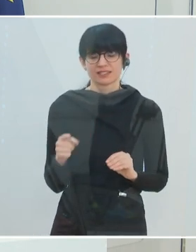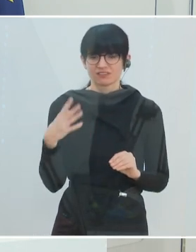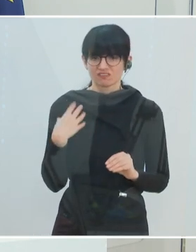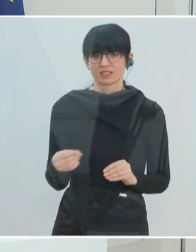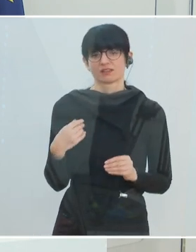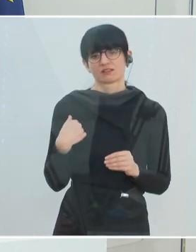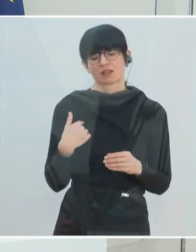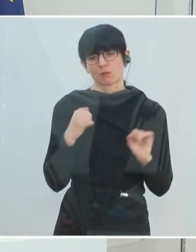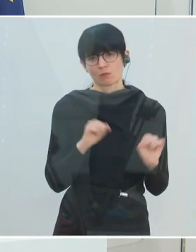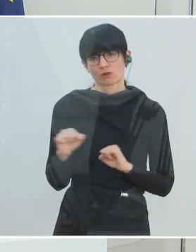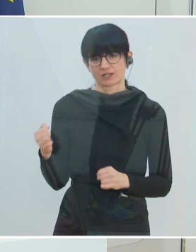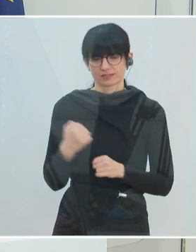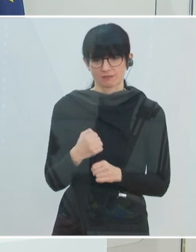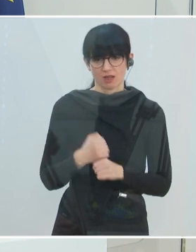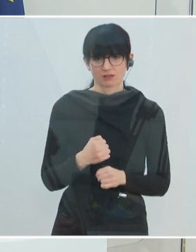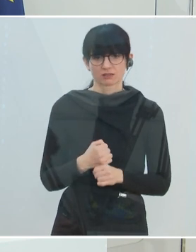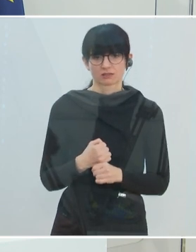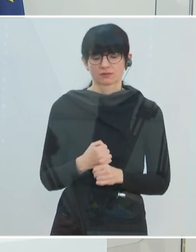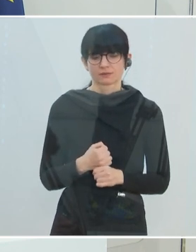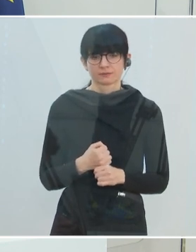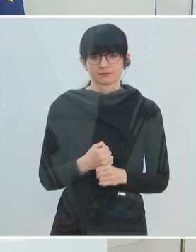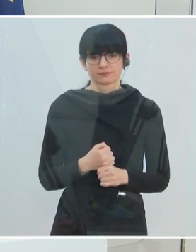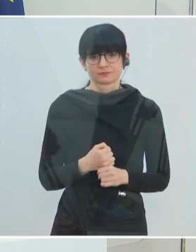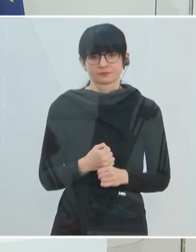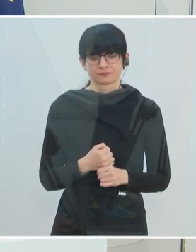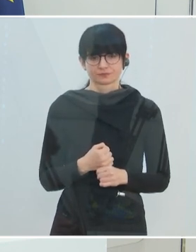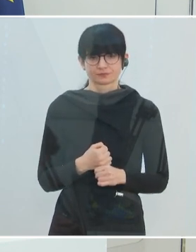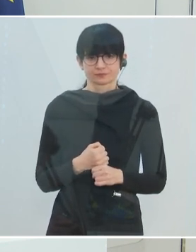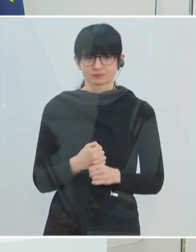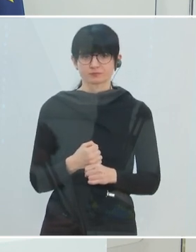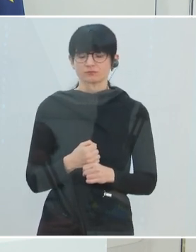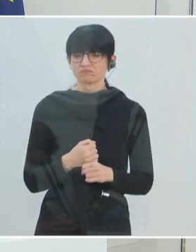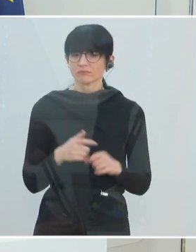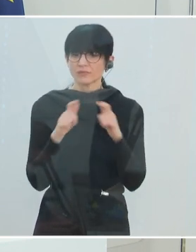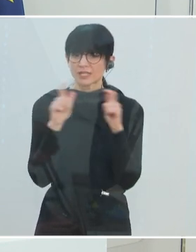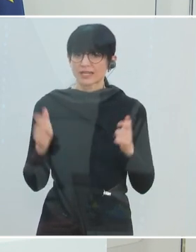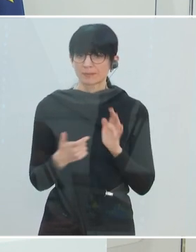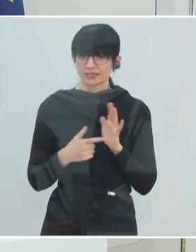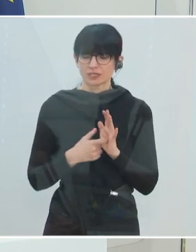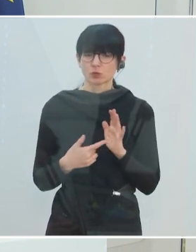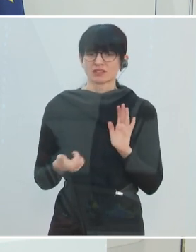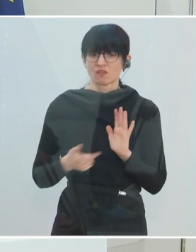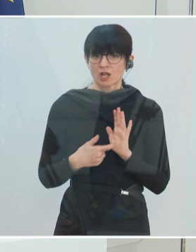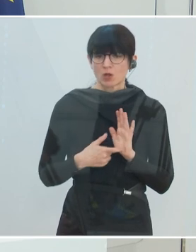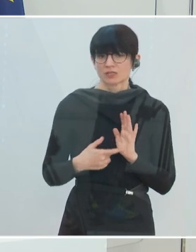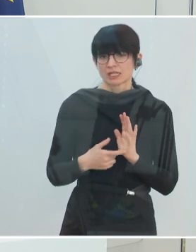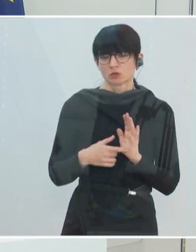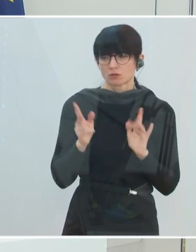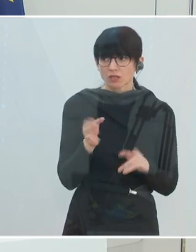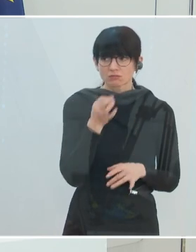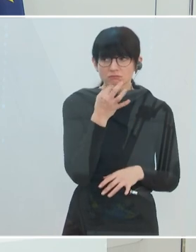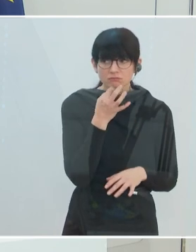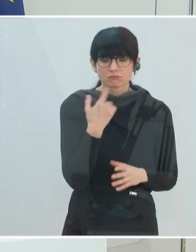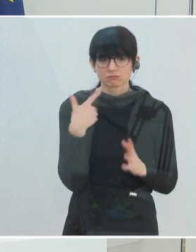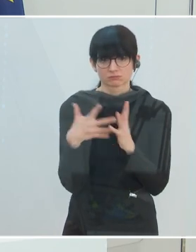dementsprechend möglich zu machen unter ganz bestimmten Voraussetzungen und dort haben wir ja die Möglichkeit, das auch sehr genau zu